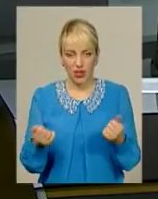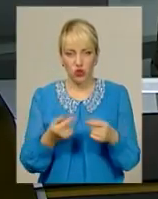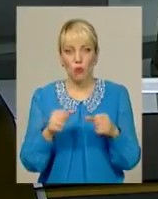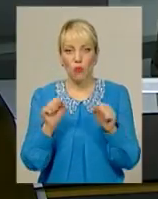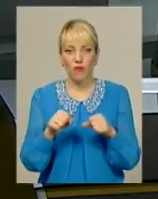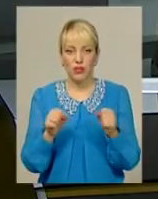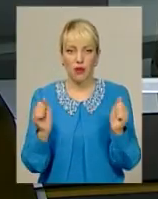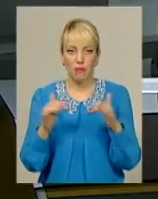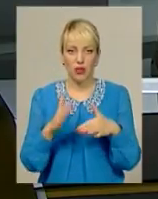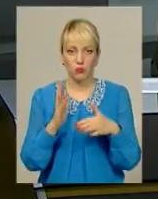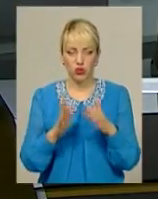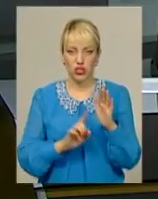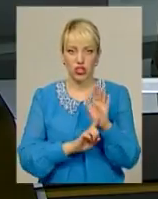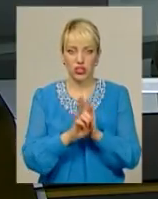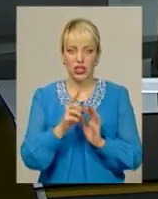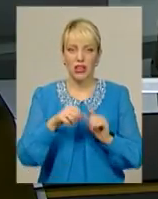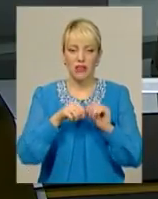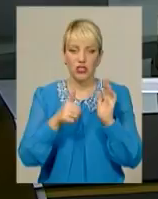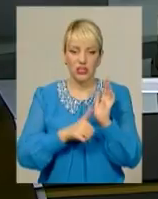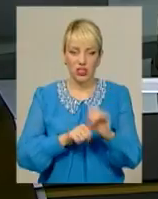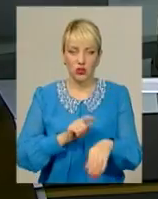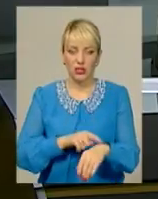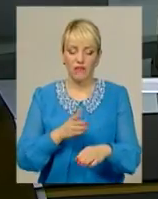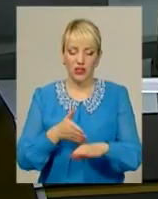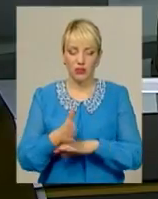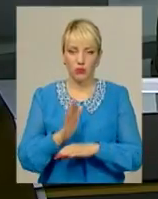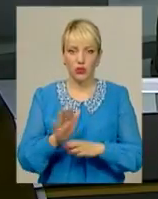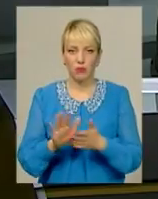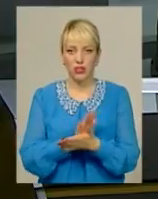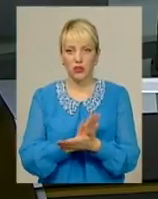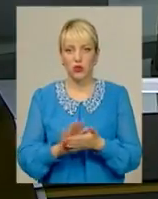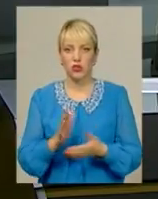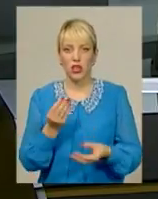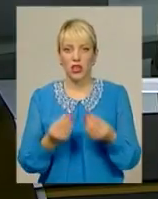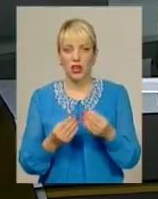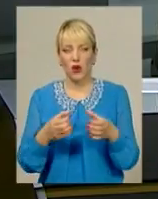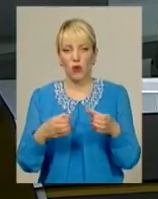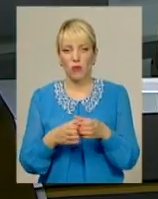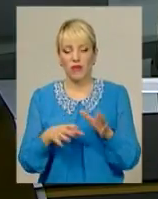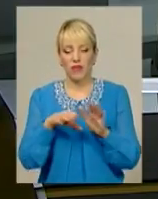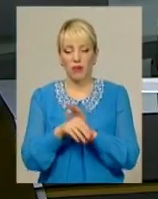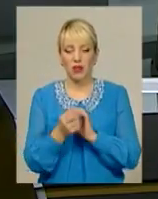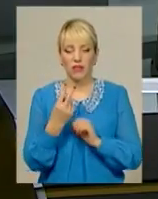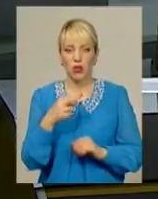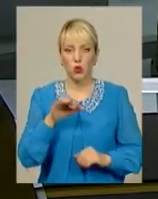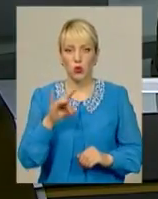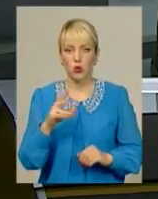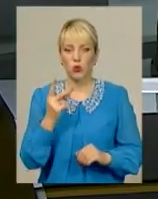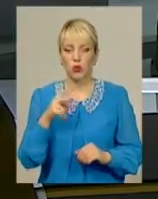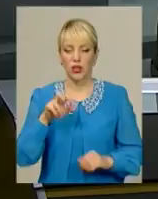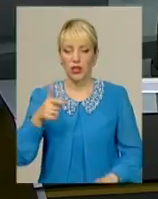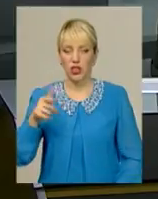Ймовірно, матч розпочинеться о 16-й, вхід на нього буде безкоштовним. Гратимуть команди в рамках 12-го туру Другої ліги